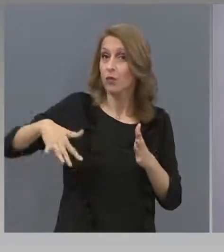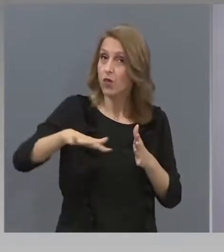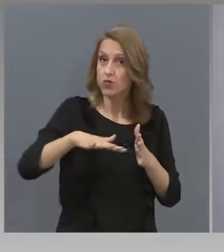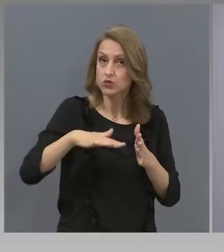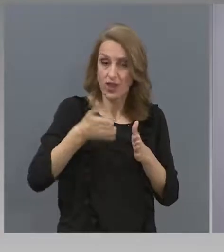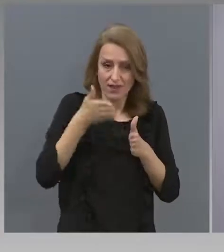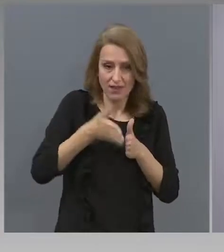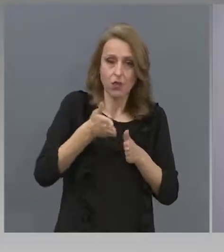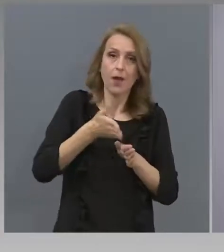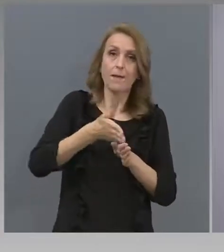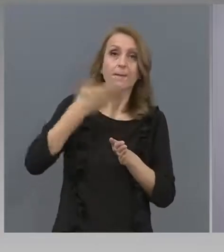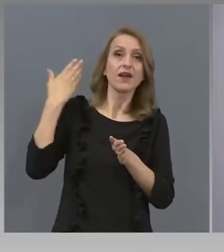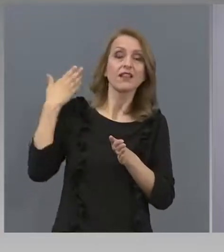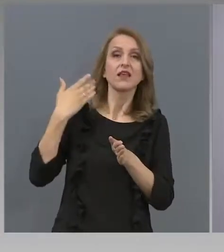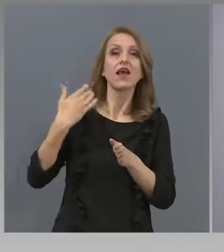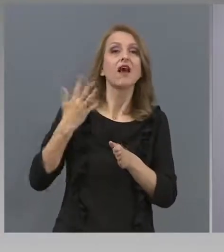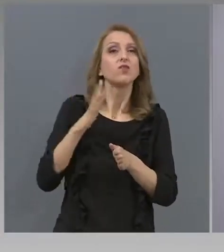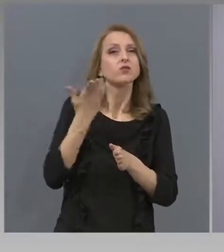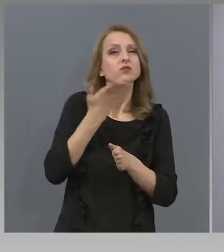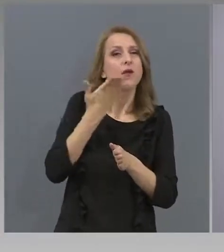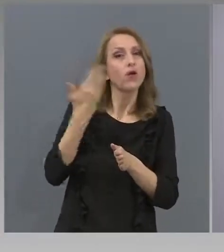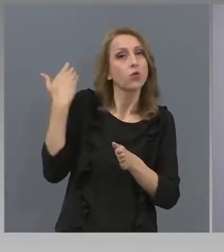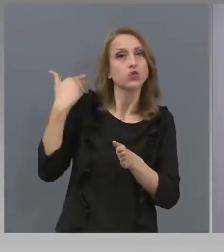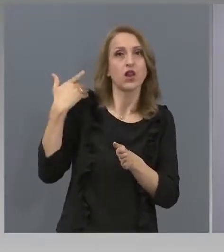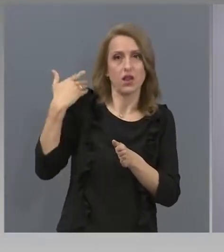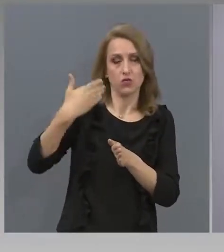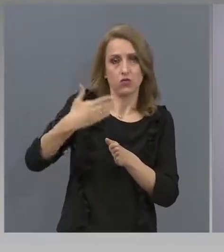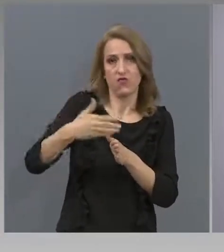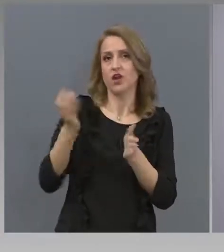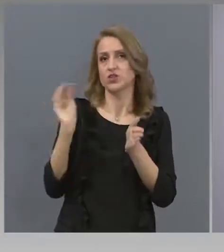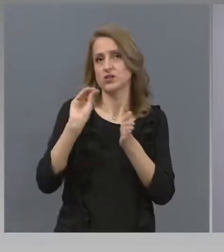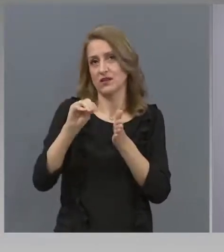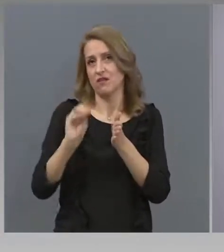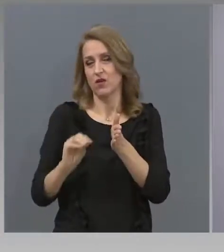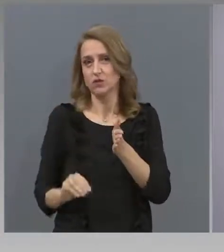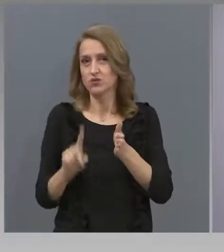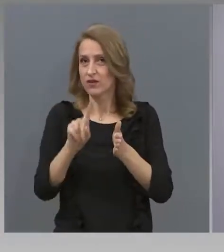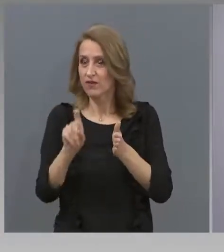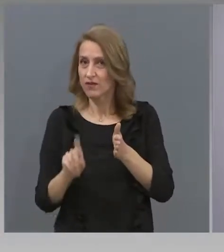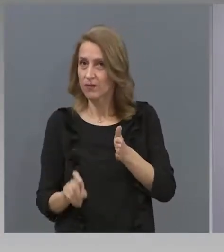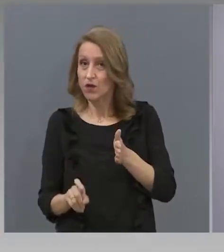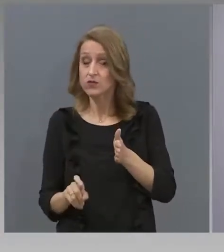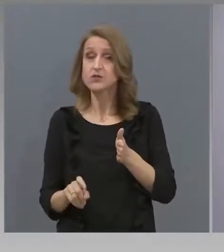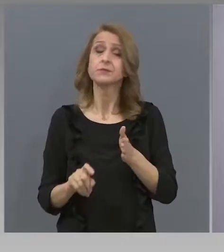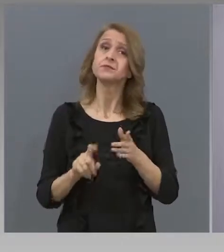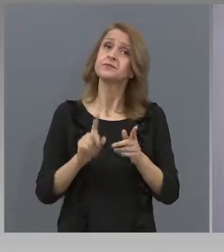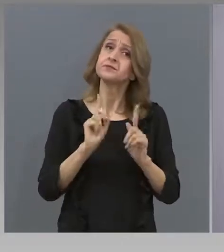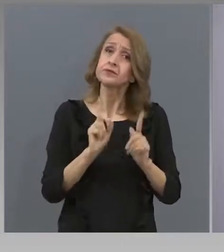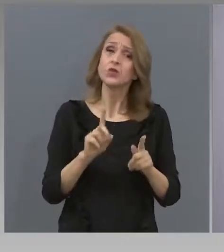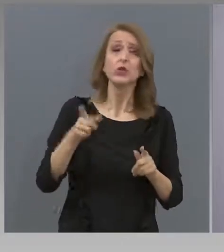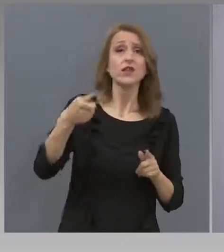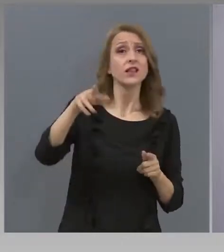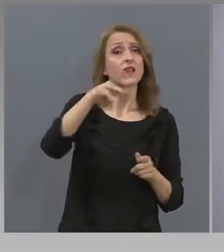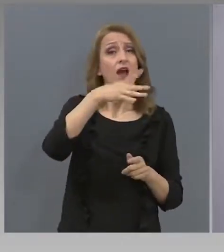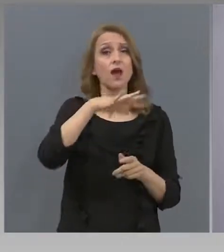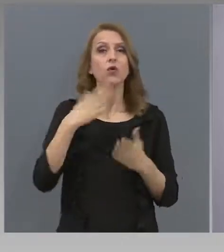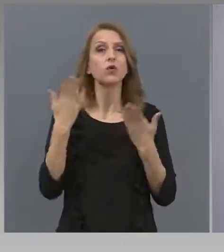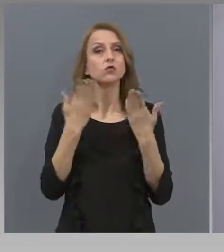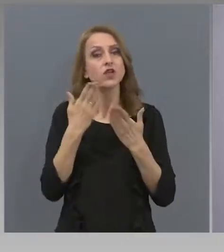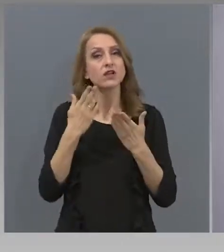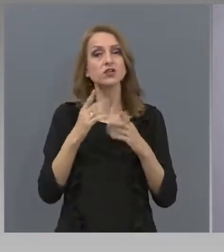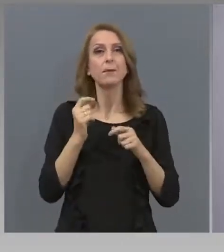от обучението в електронна среда, защото една част от училищата са движили с по-бална скорост от